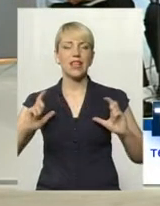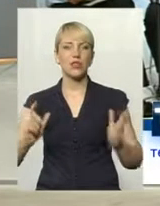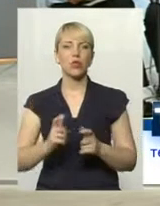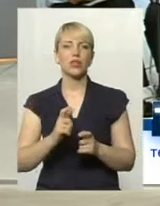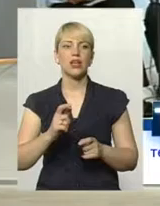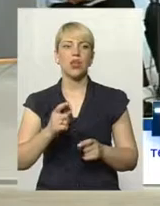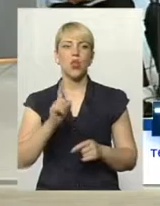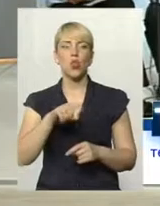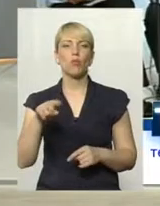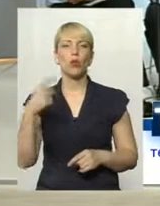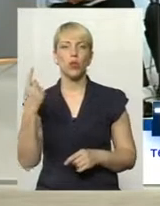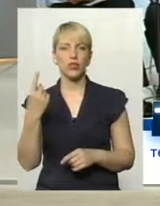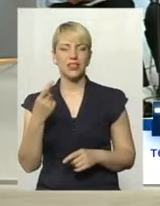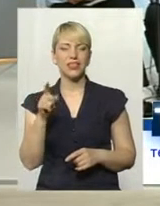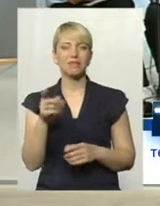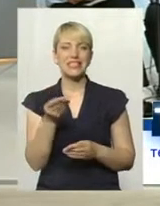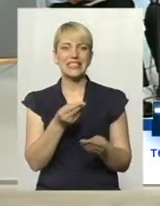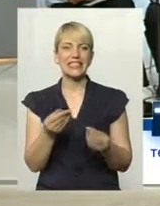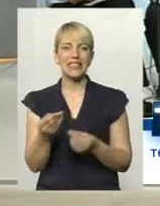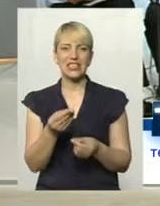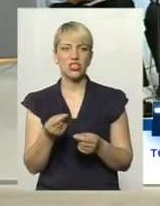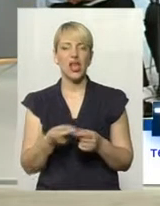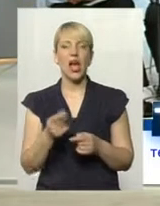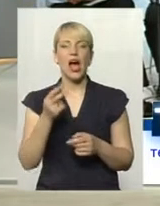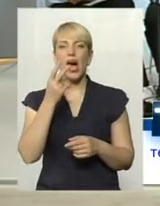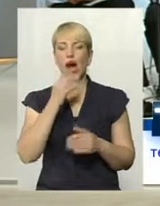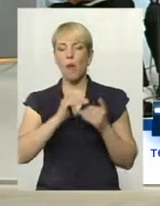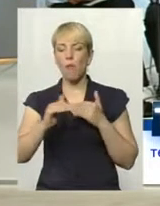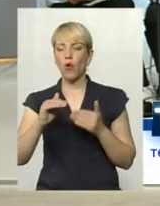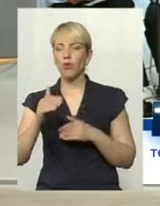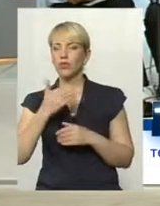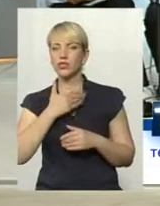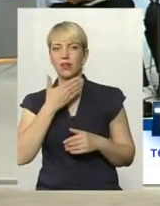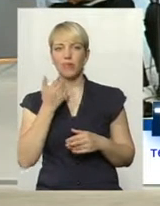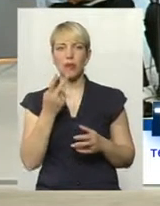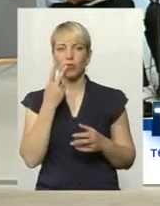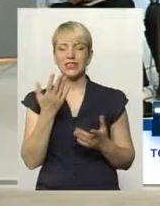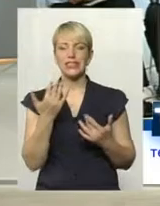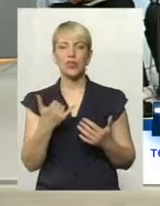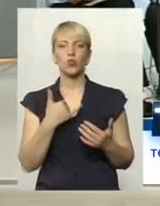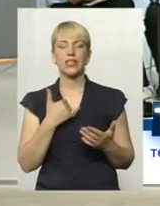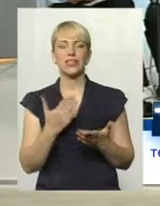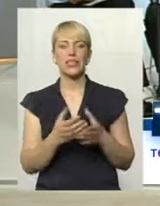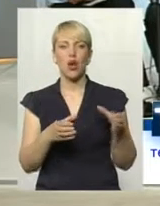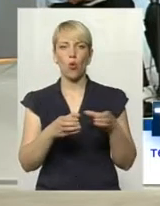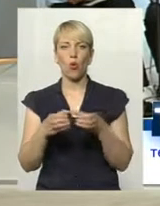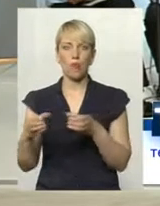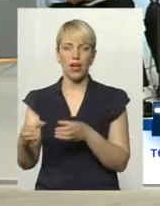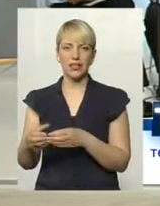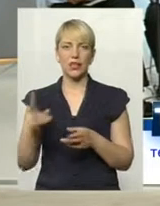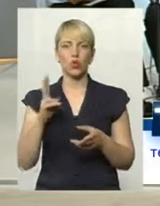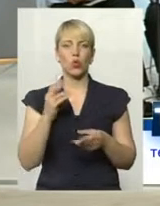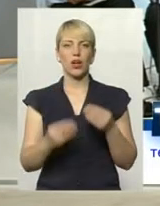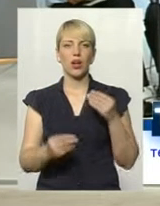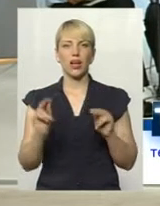синтетика. Більше полів в нас нема. А ви подивіться, скільки команд грає в нас, як, скажімо так, чемпіонат міста,